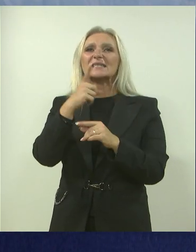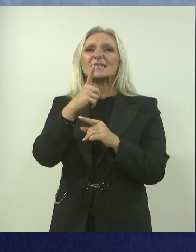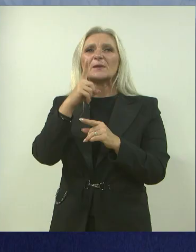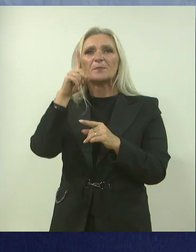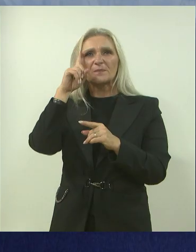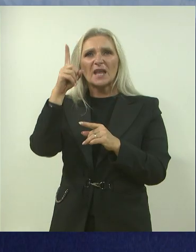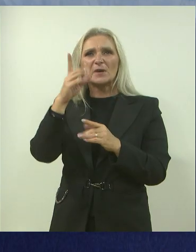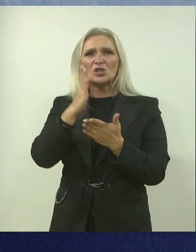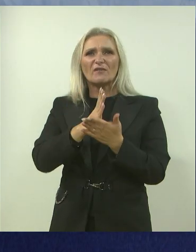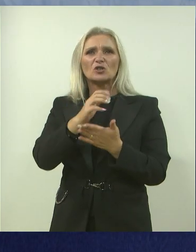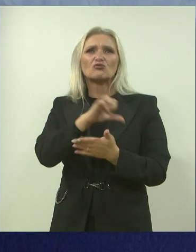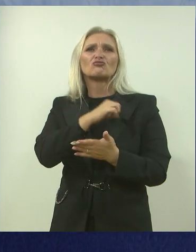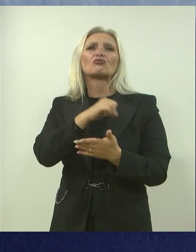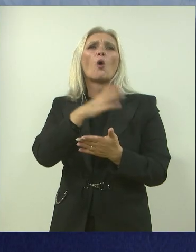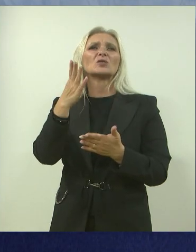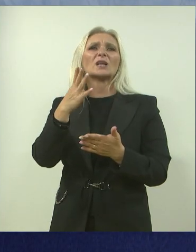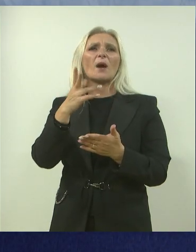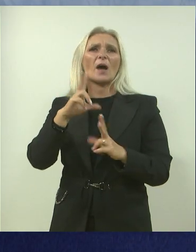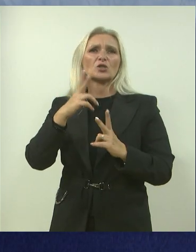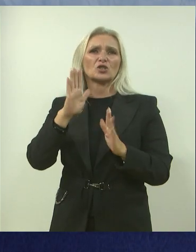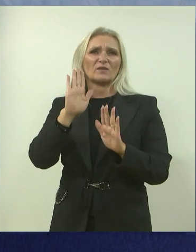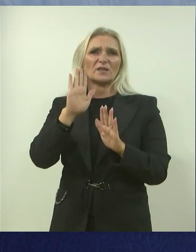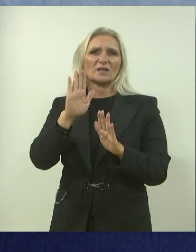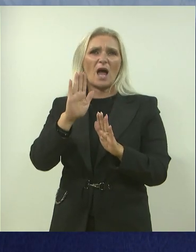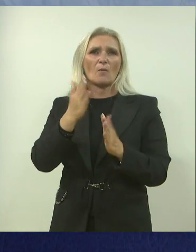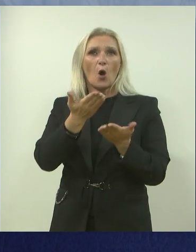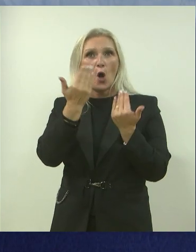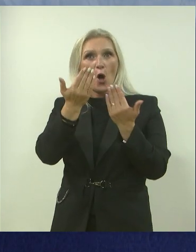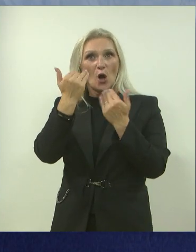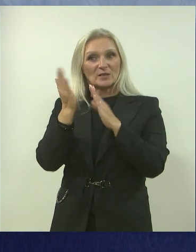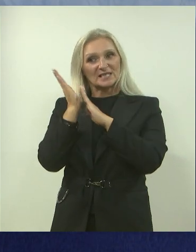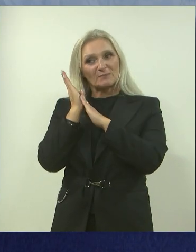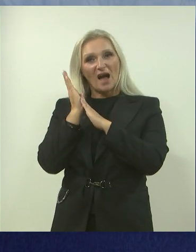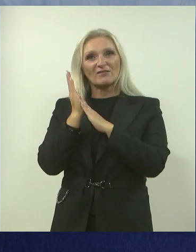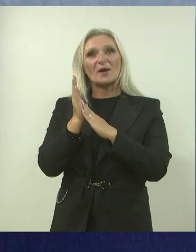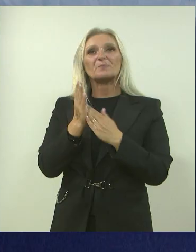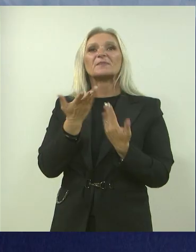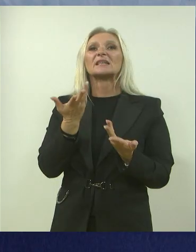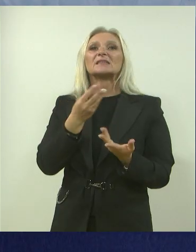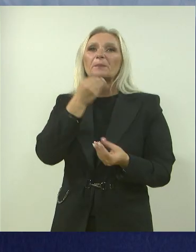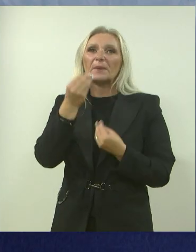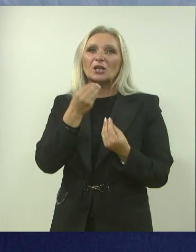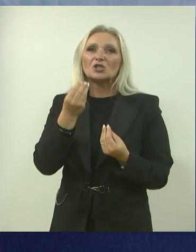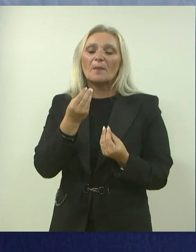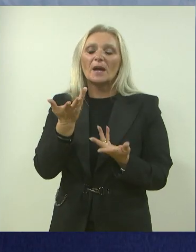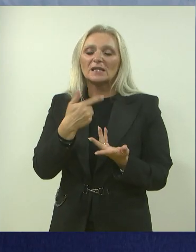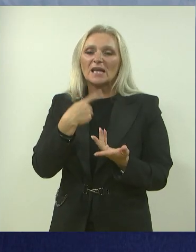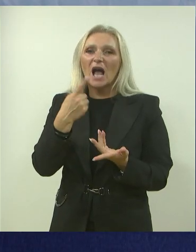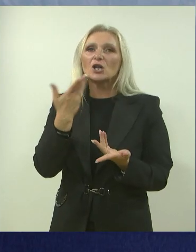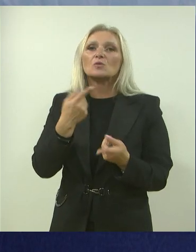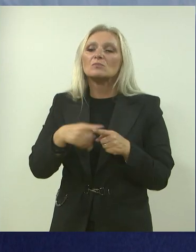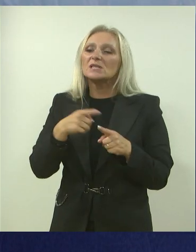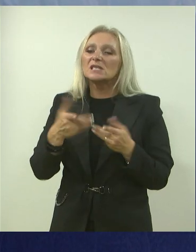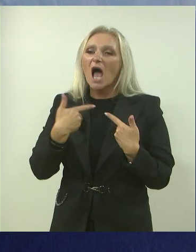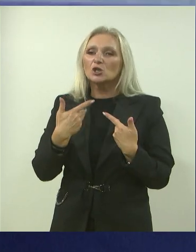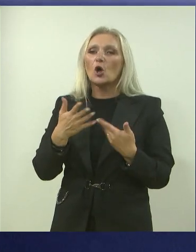tamo živi godinama, kao da on to poštuje, kad objasnite ljudima, o čemu se radi ta priča, onda je to još veći, plupno, žar,